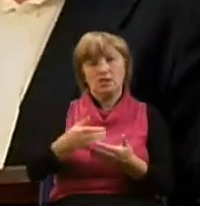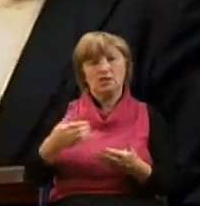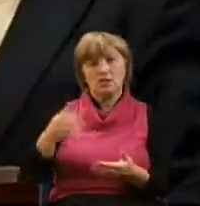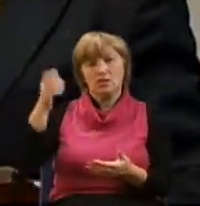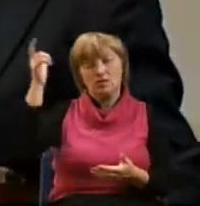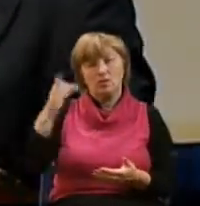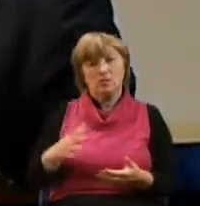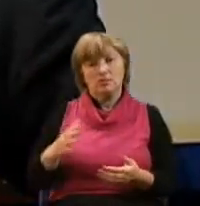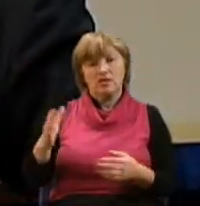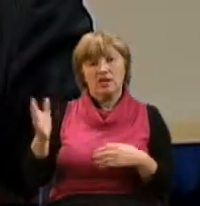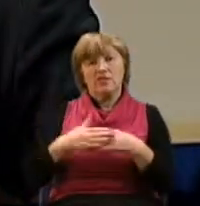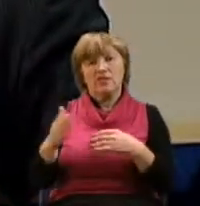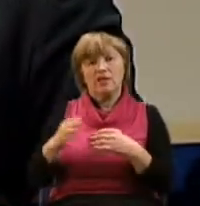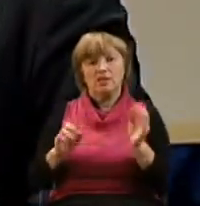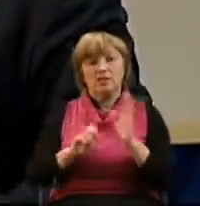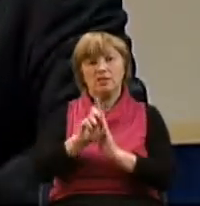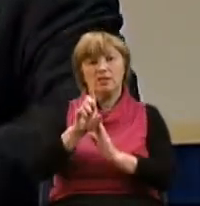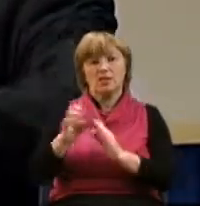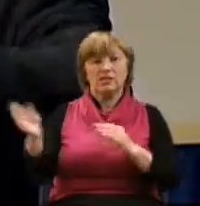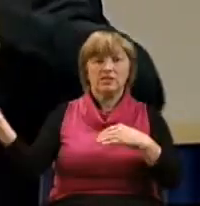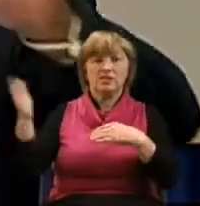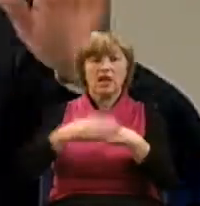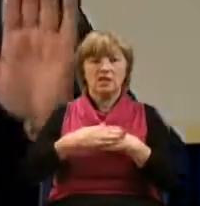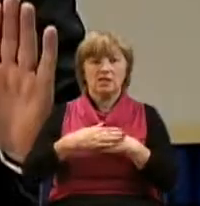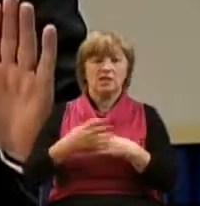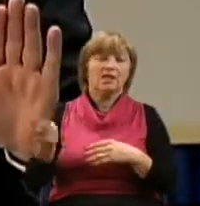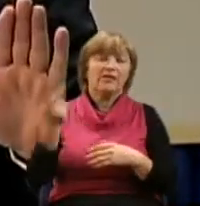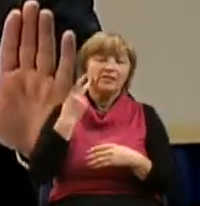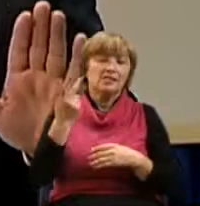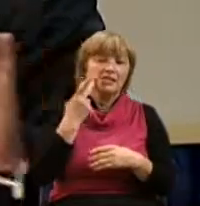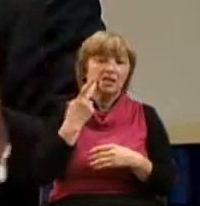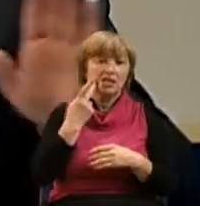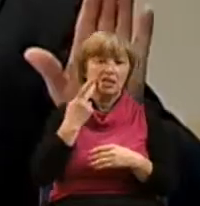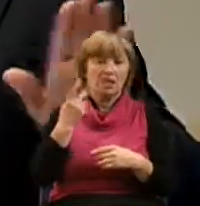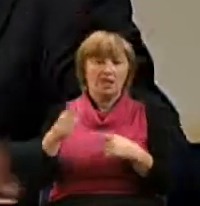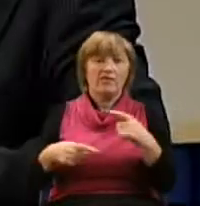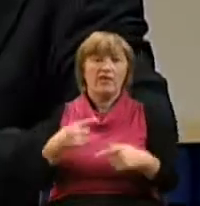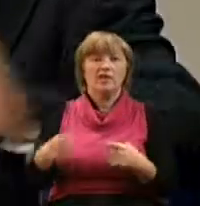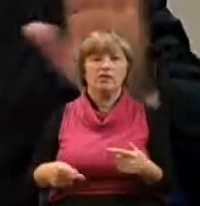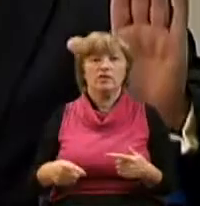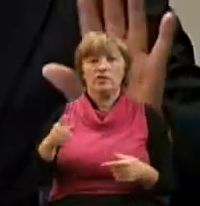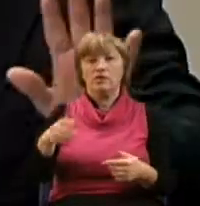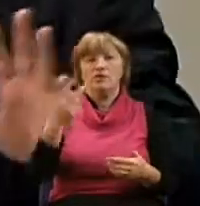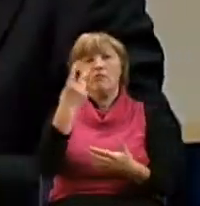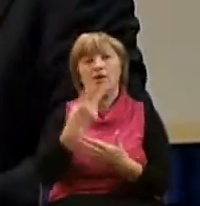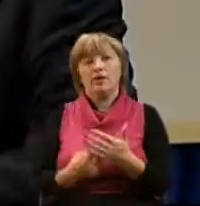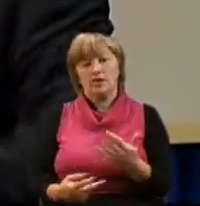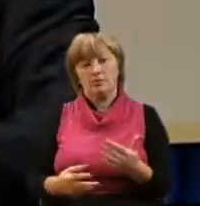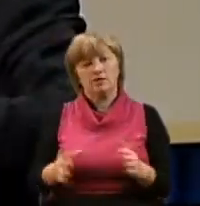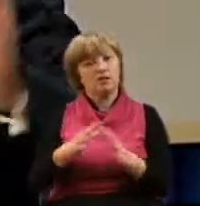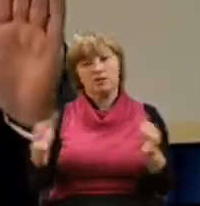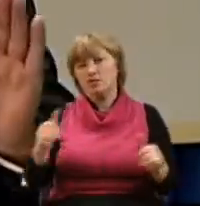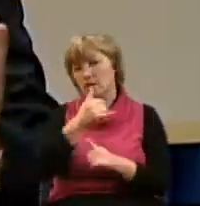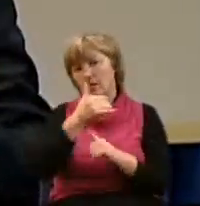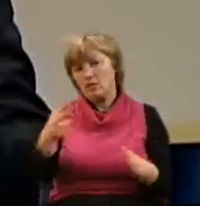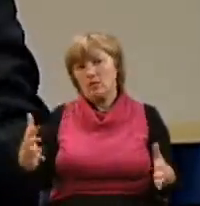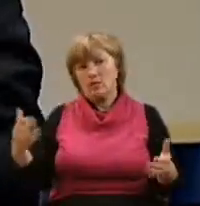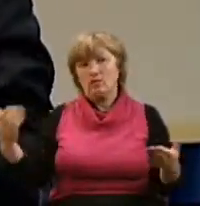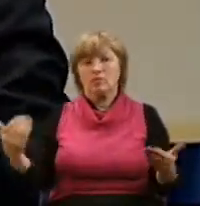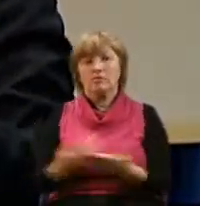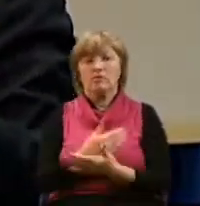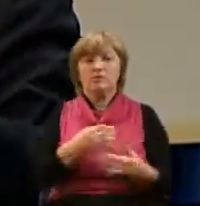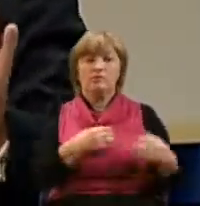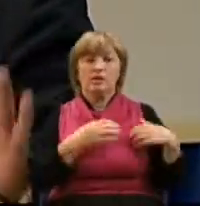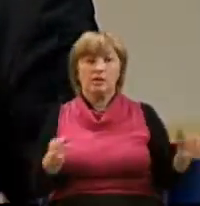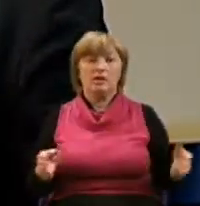поэтому двери церкви для них закрыты навсегда, на веки веков. Они погибшие, они больше не могут быть обновлены